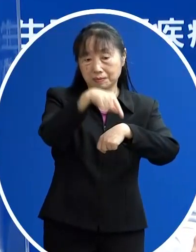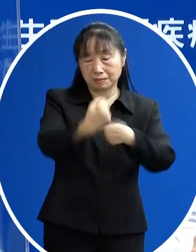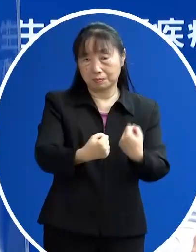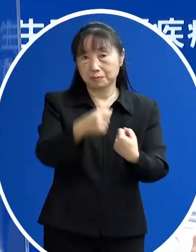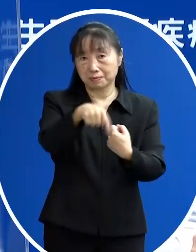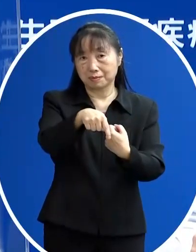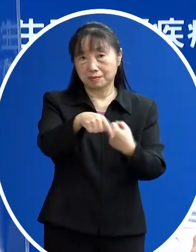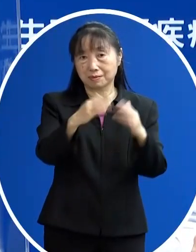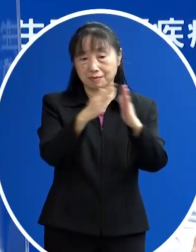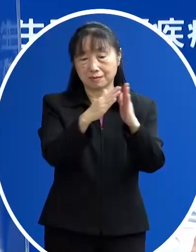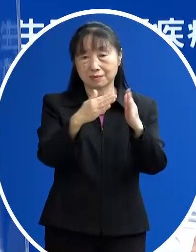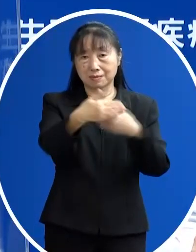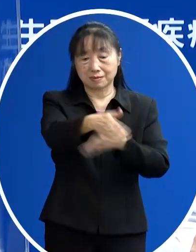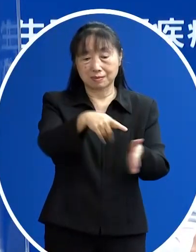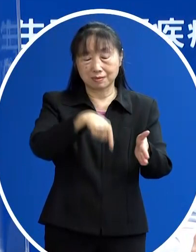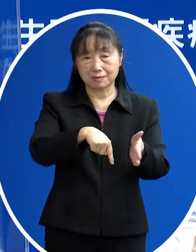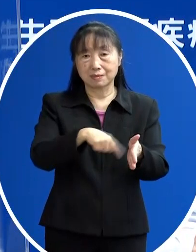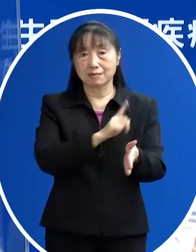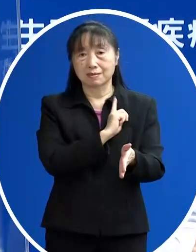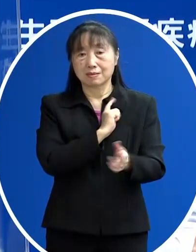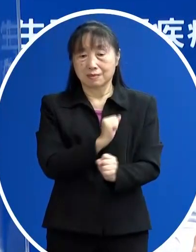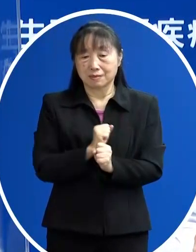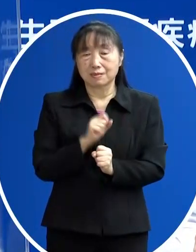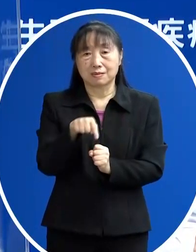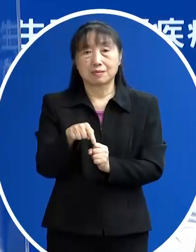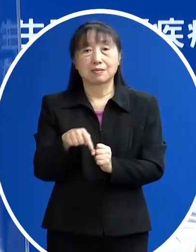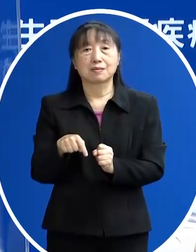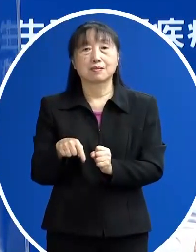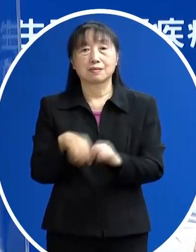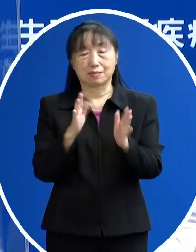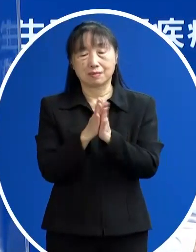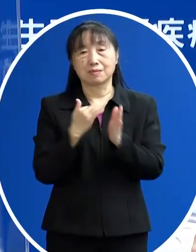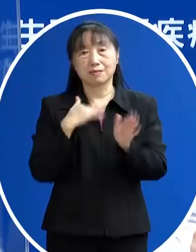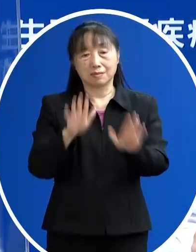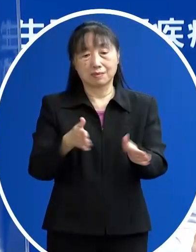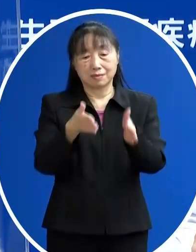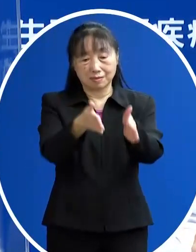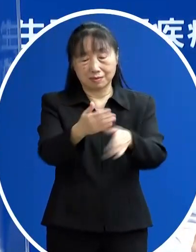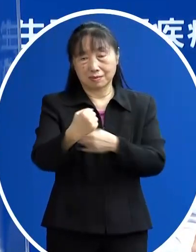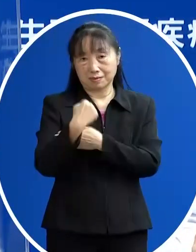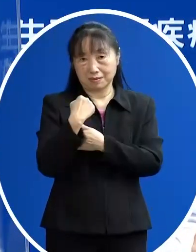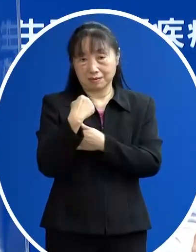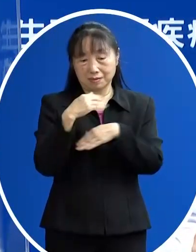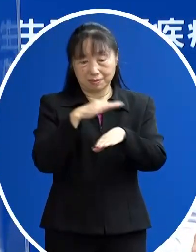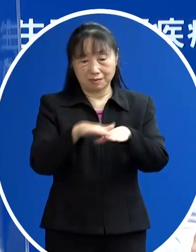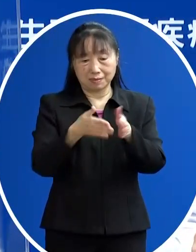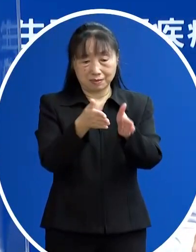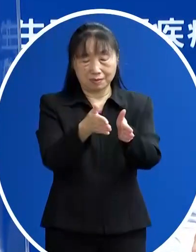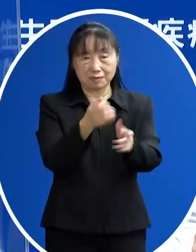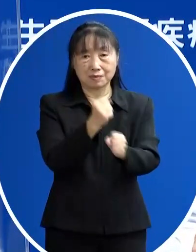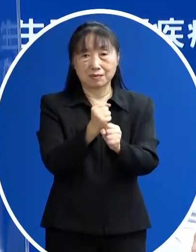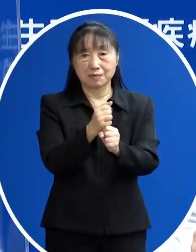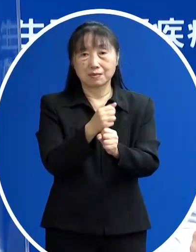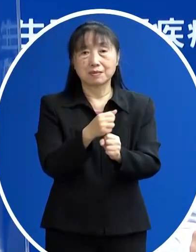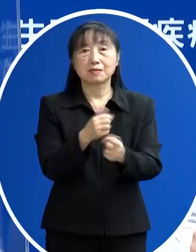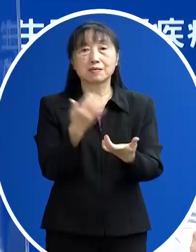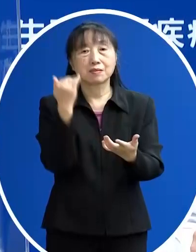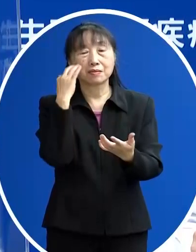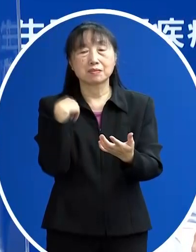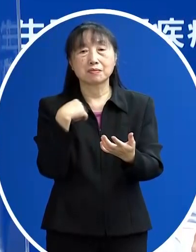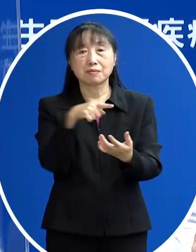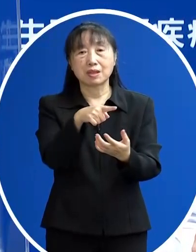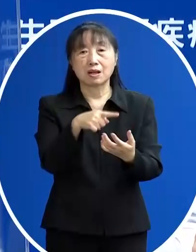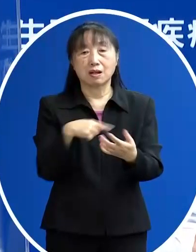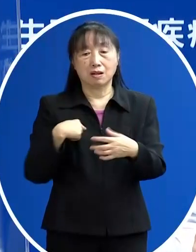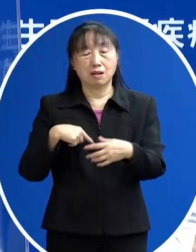社裡面能夠保持它的安全那這是我們現在在努力的目標以為要把這樣的一個集中檢疫時間加